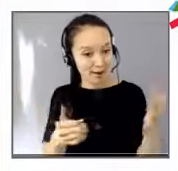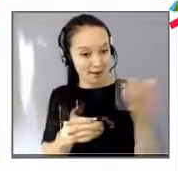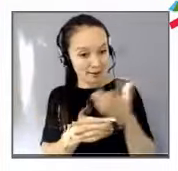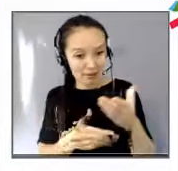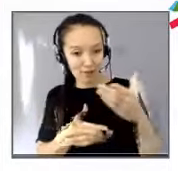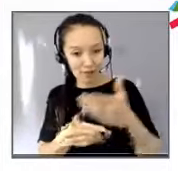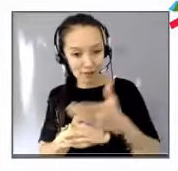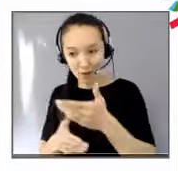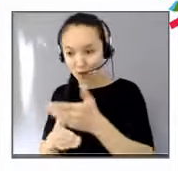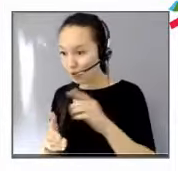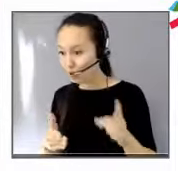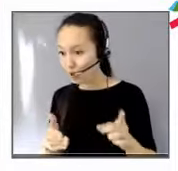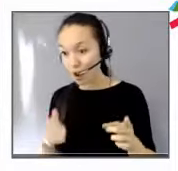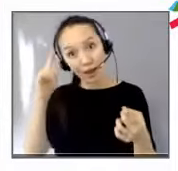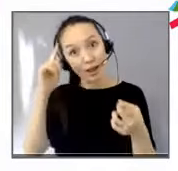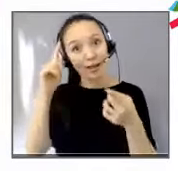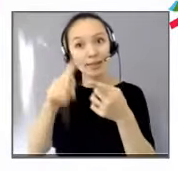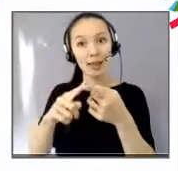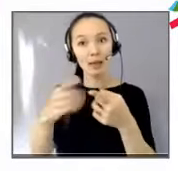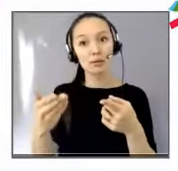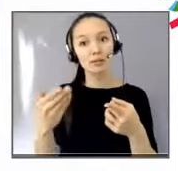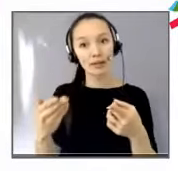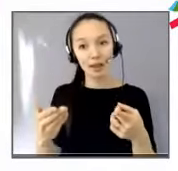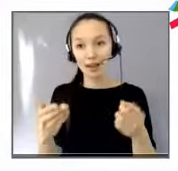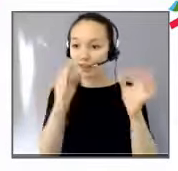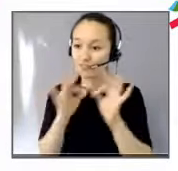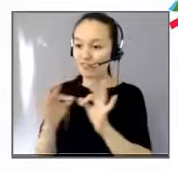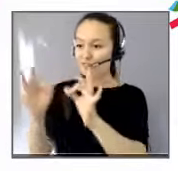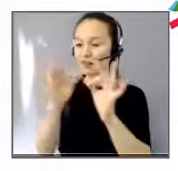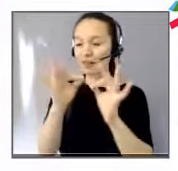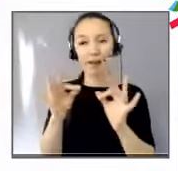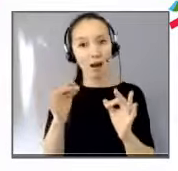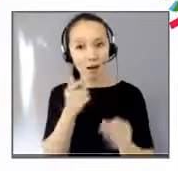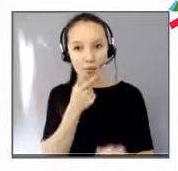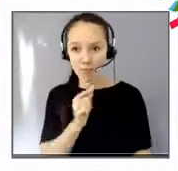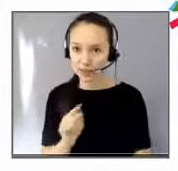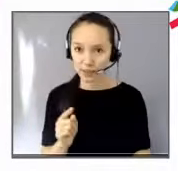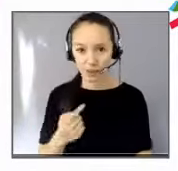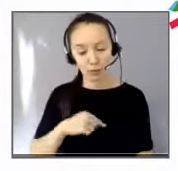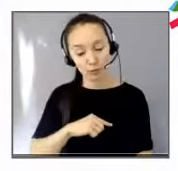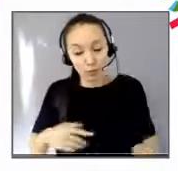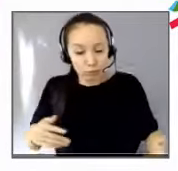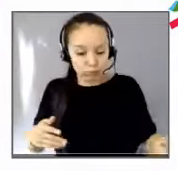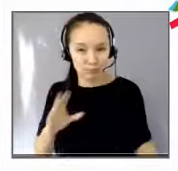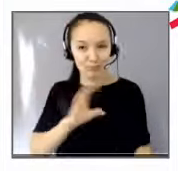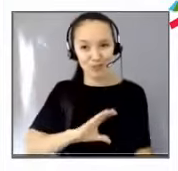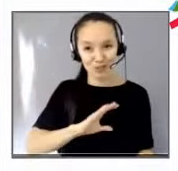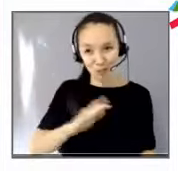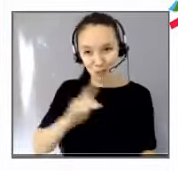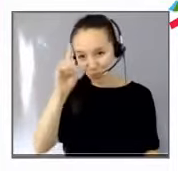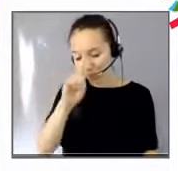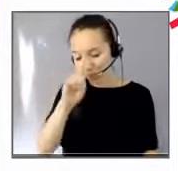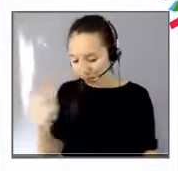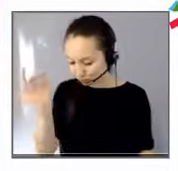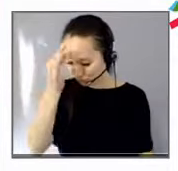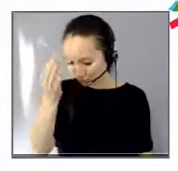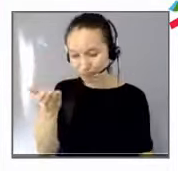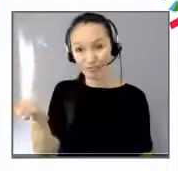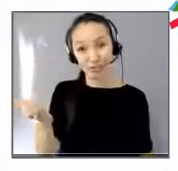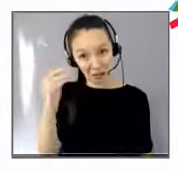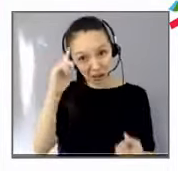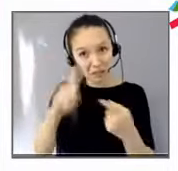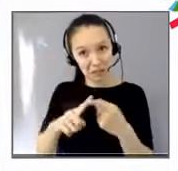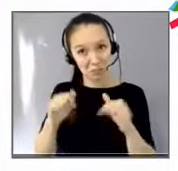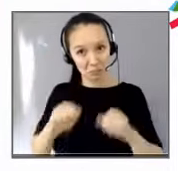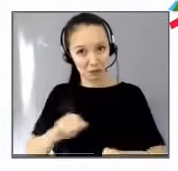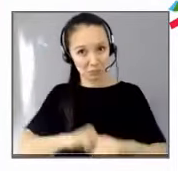à aborder dans l'entreprise. On a fait le pari de faire une conférence sur cette question et je crois qu'on a eu